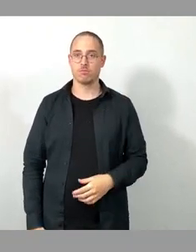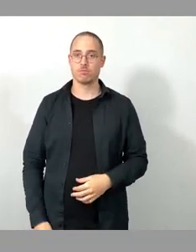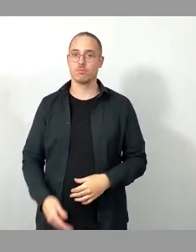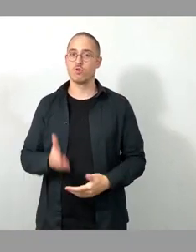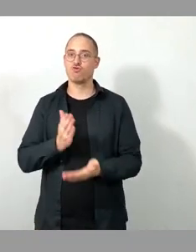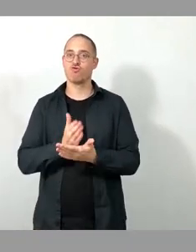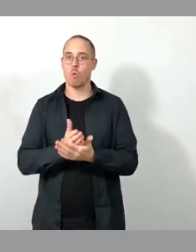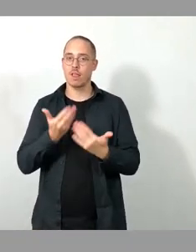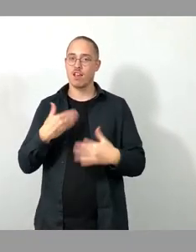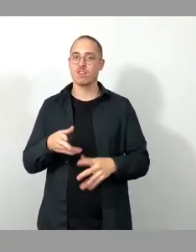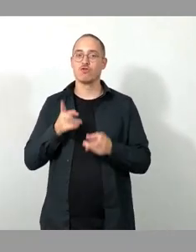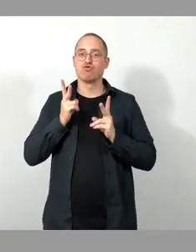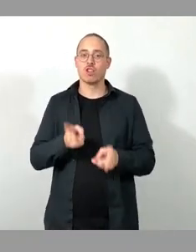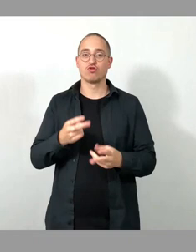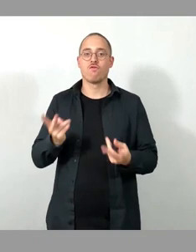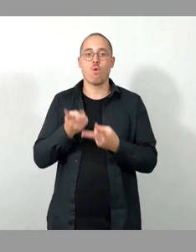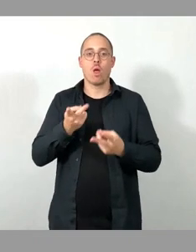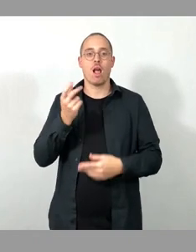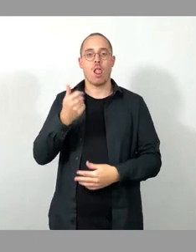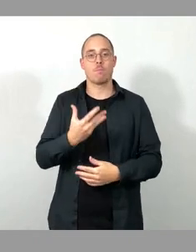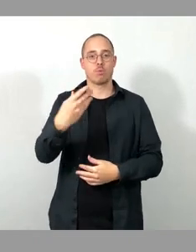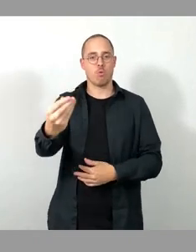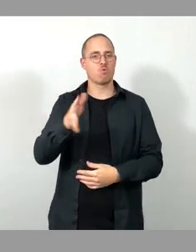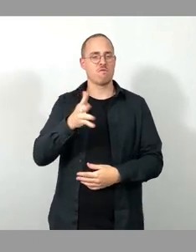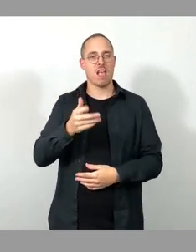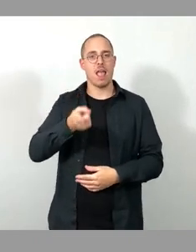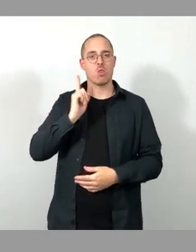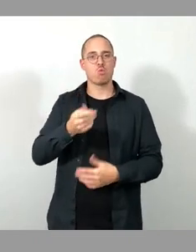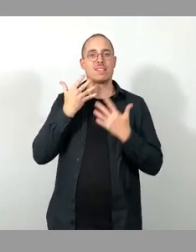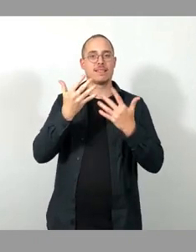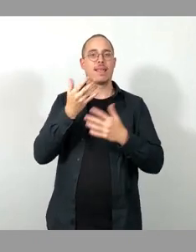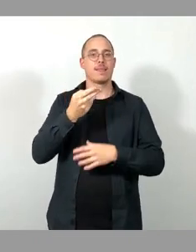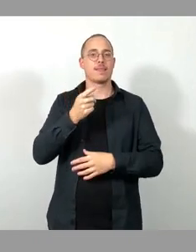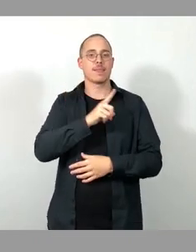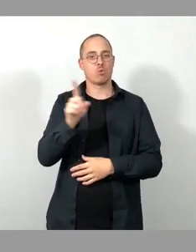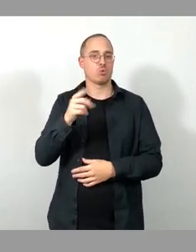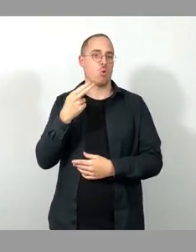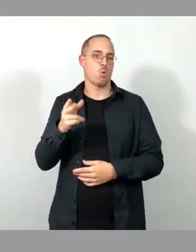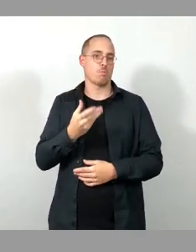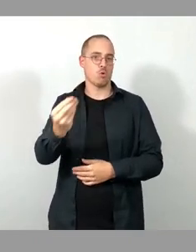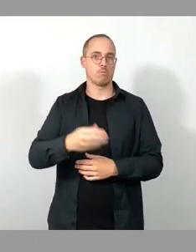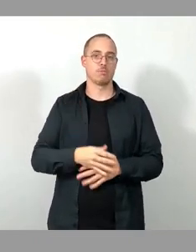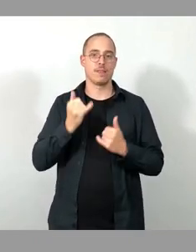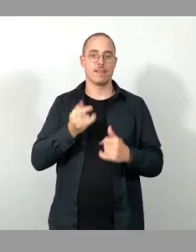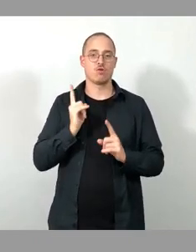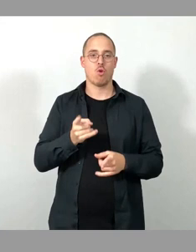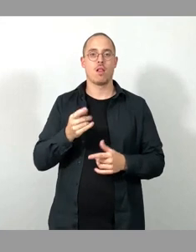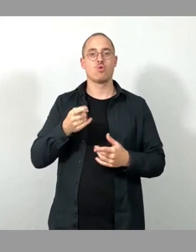Fördergelder in Höhe von ca. 110.000 Euro und soll nun laut Vorlage weitere 80.000 Euro erhalten.